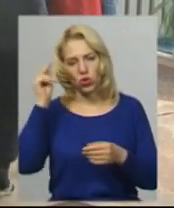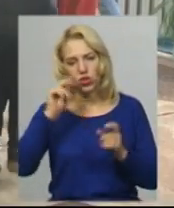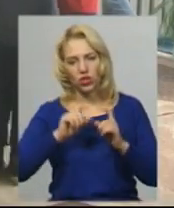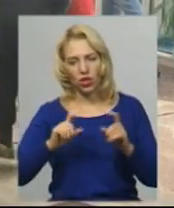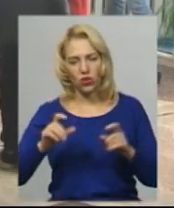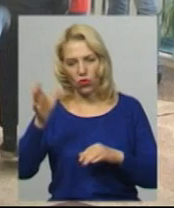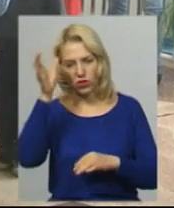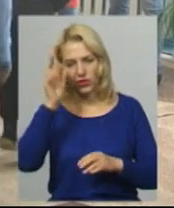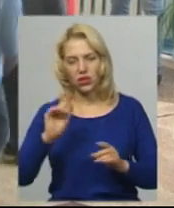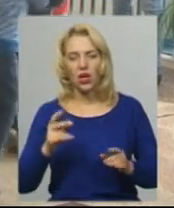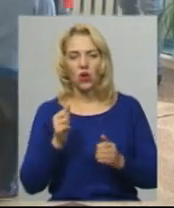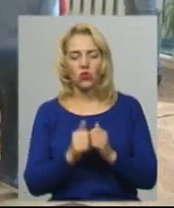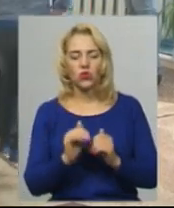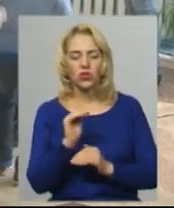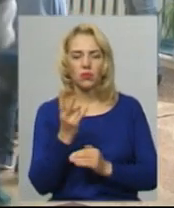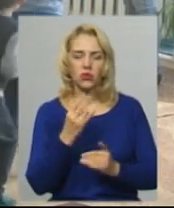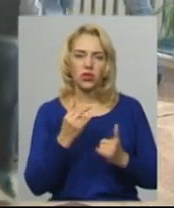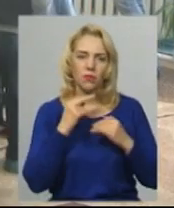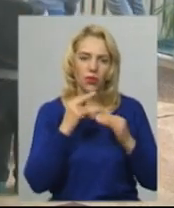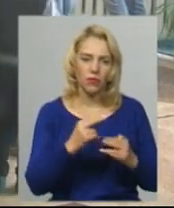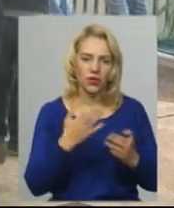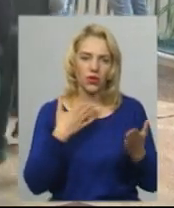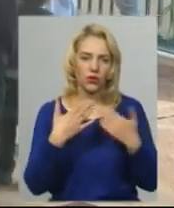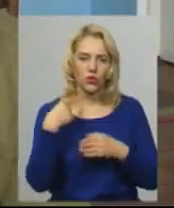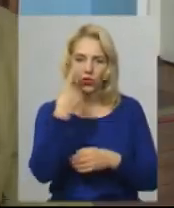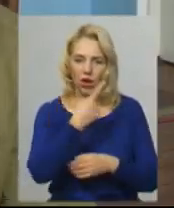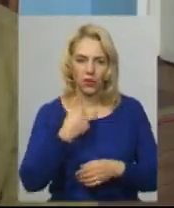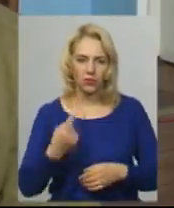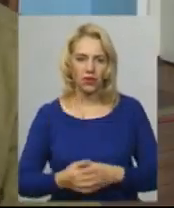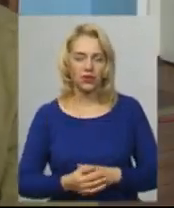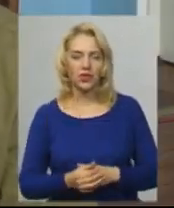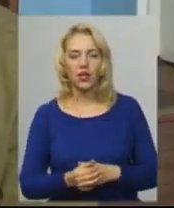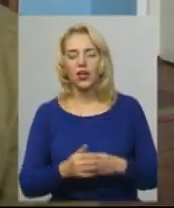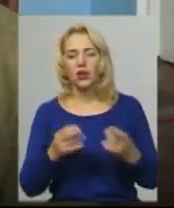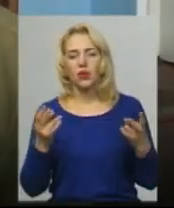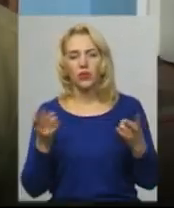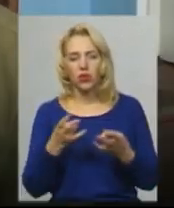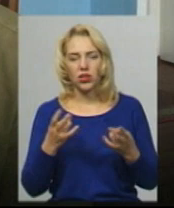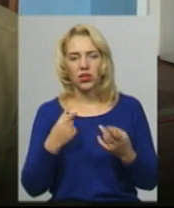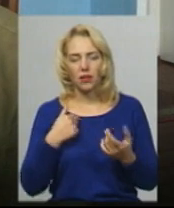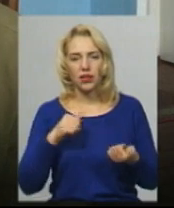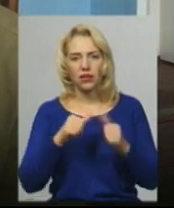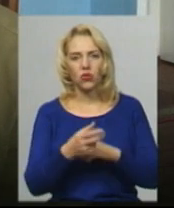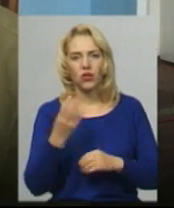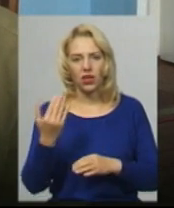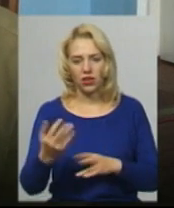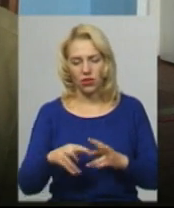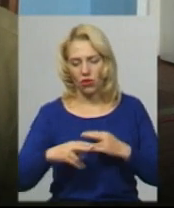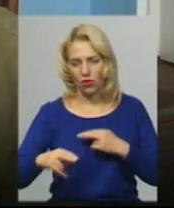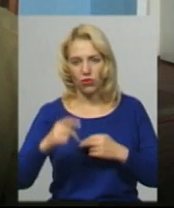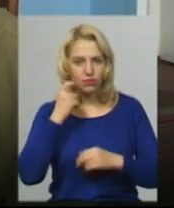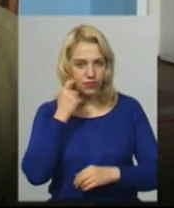До кожної дитини потрібен індивідуальний підхід, розповідає Ігор Сухорук. Я перетворююся на їхнього сверстника